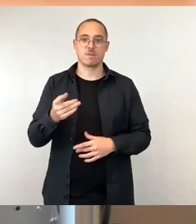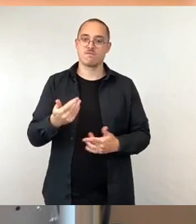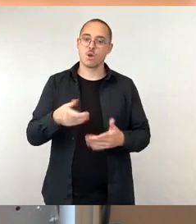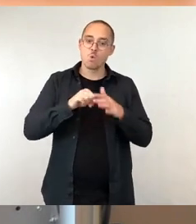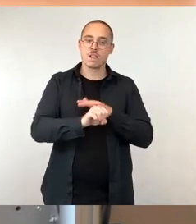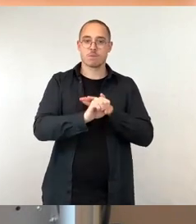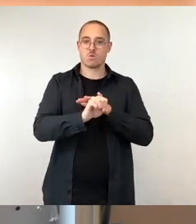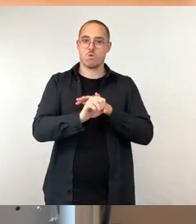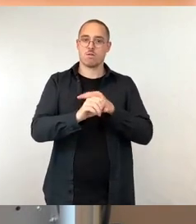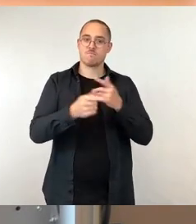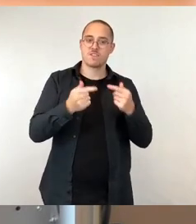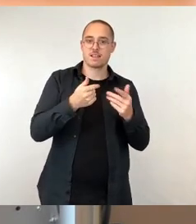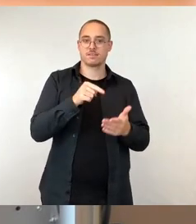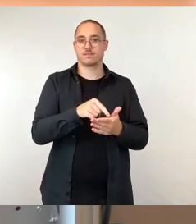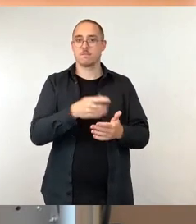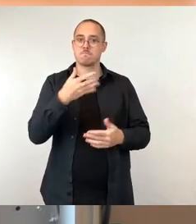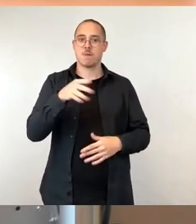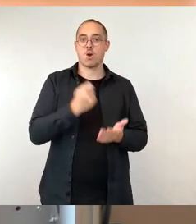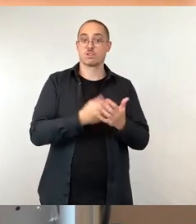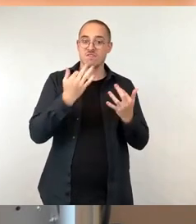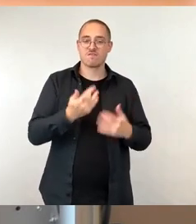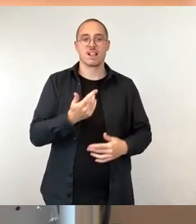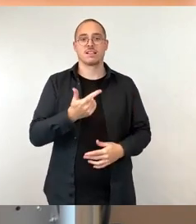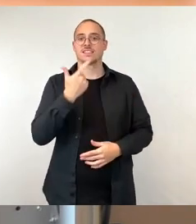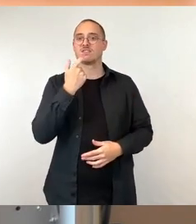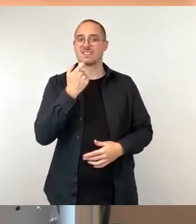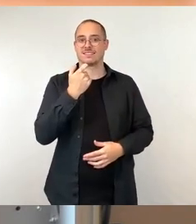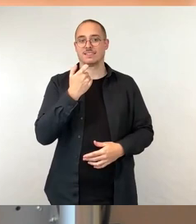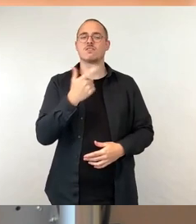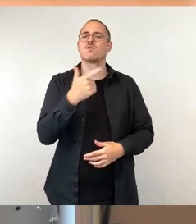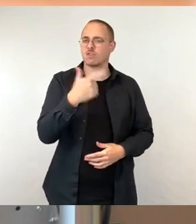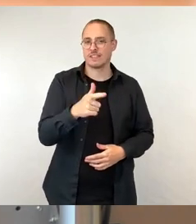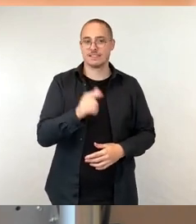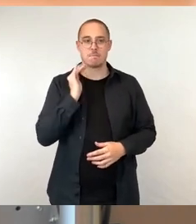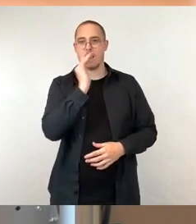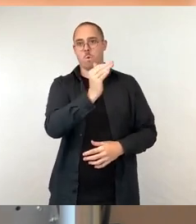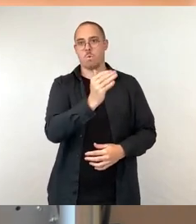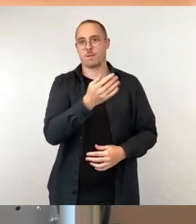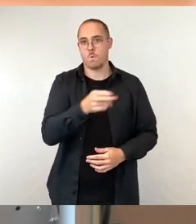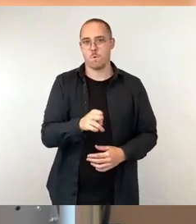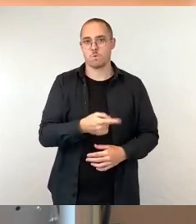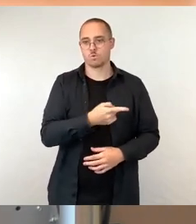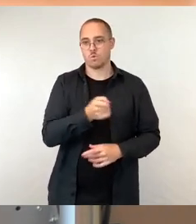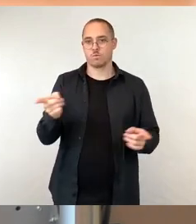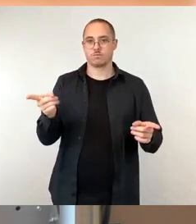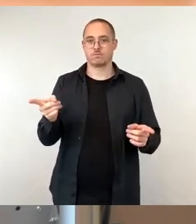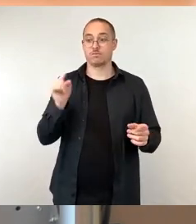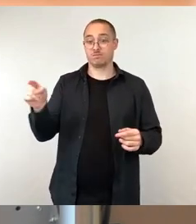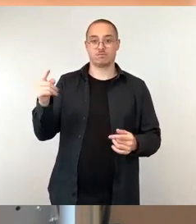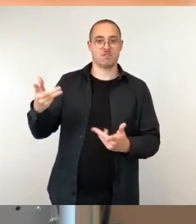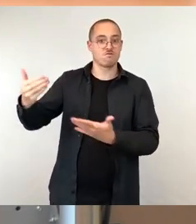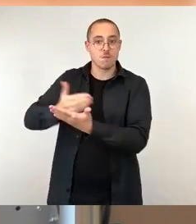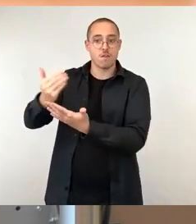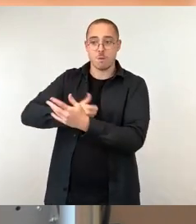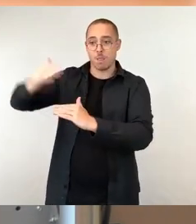was wir hier machen können, keine 11 oder keine 22 Millionen einsparen. Aber wir können ein ganz wichtiges Zeichen setzen. Und zwar das Zeichen setzen, dass die